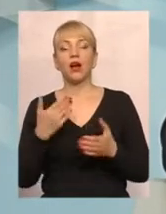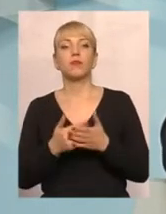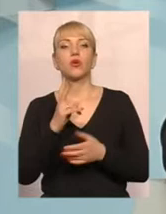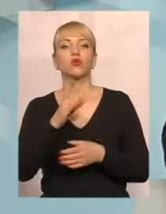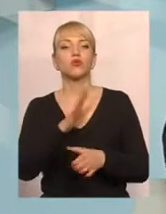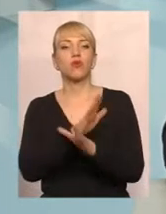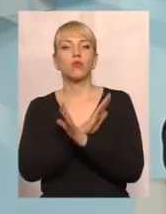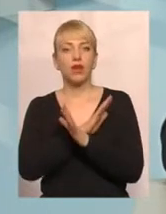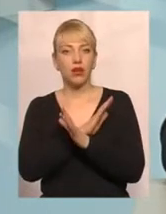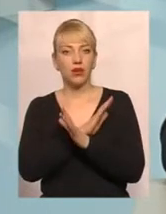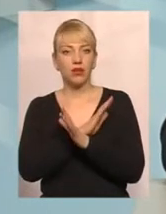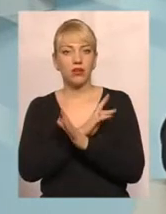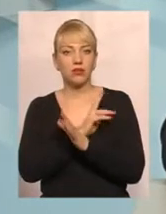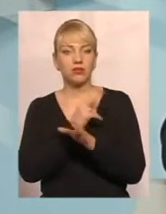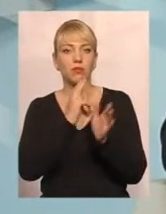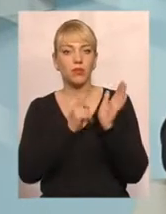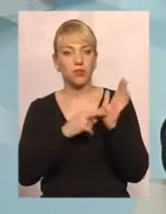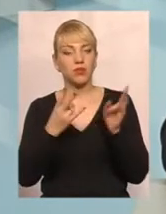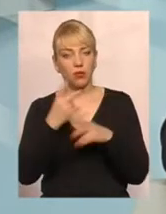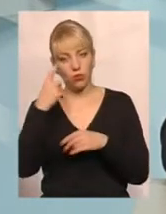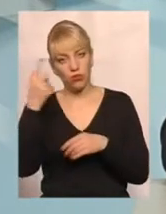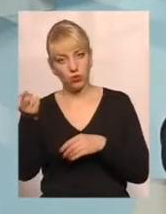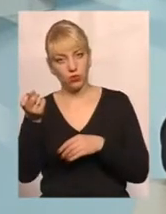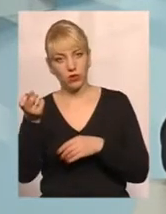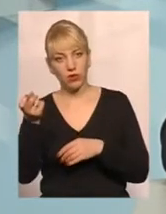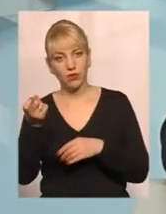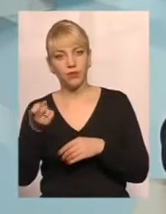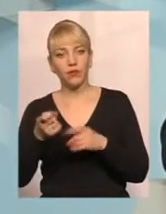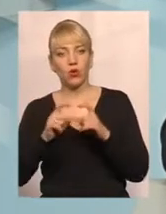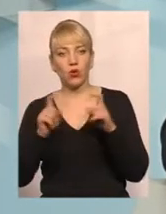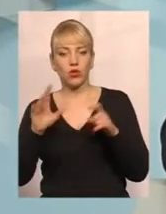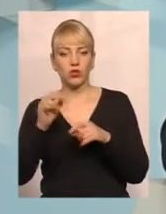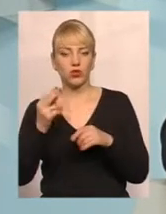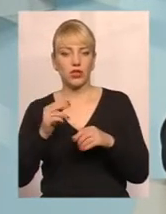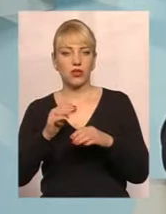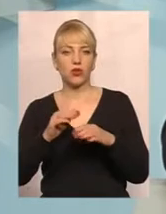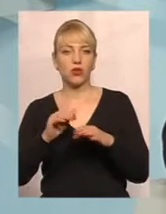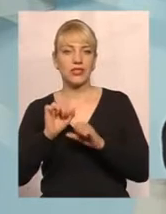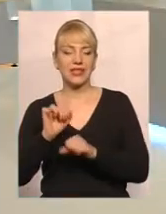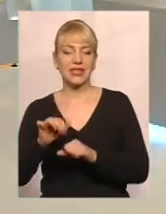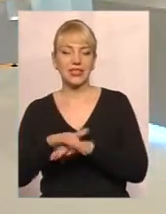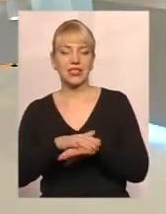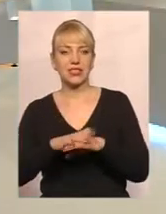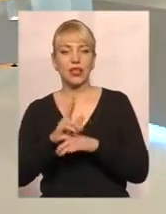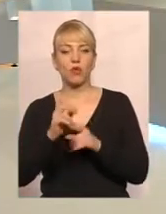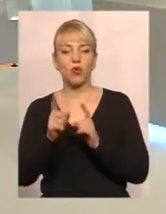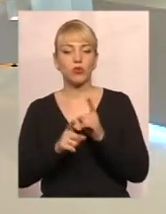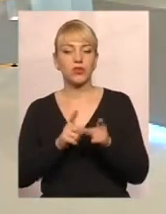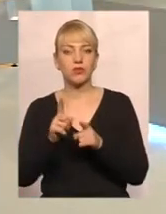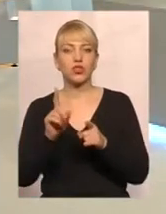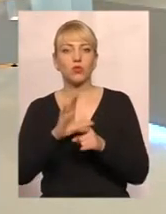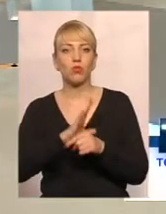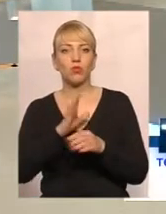знявся з реєстрації, також треба необхідно повідомити органу соціального захисту населення про зміни, які відбулися у складі сім'ї,